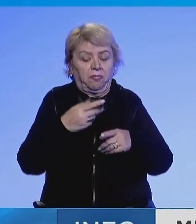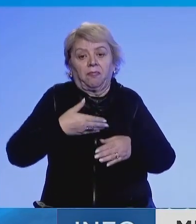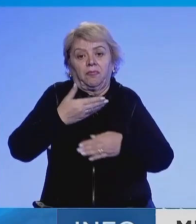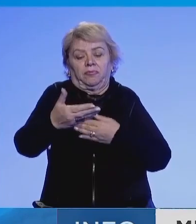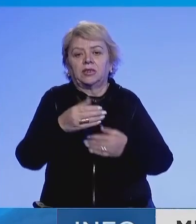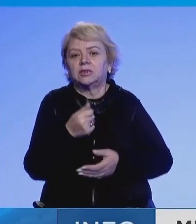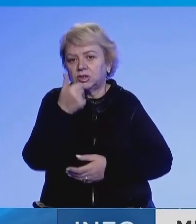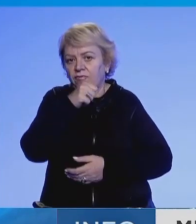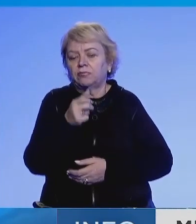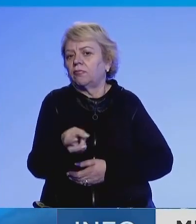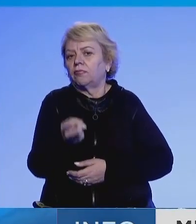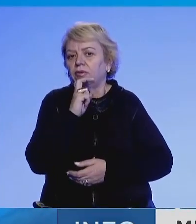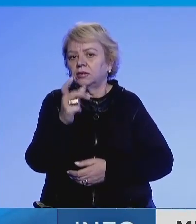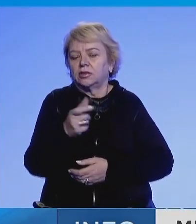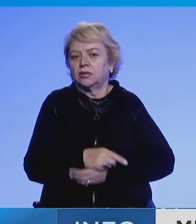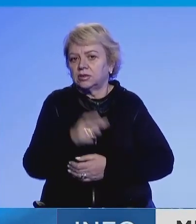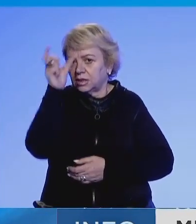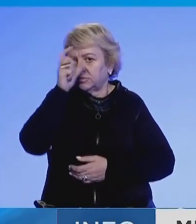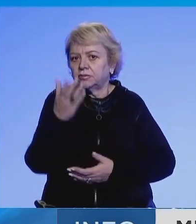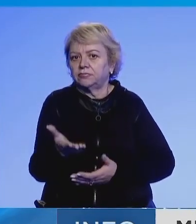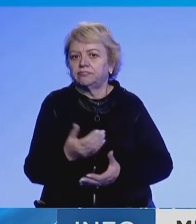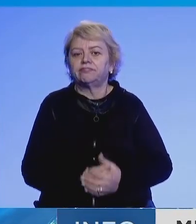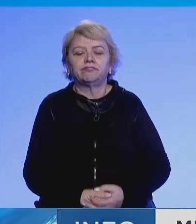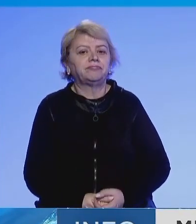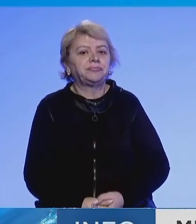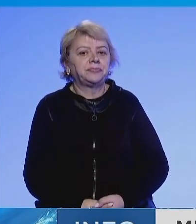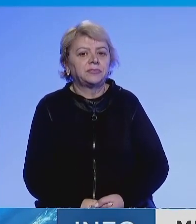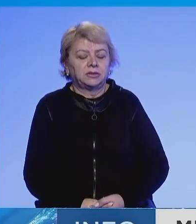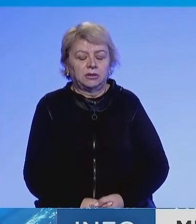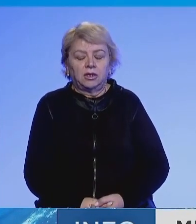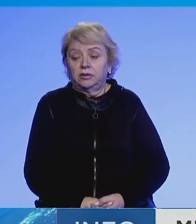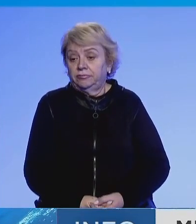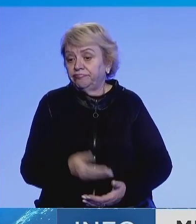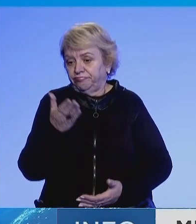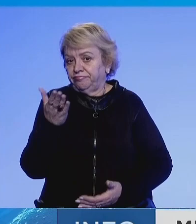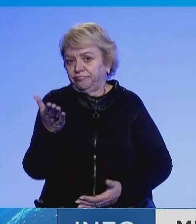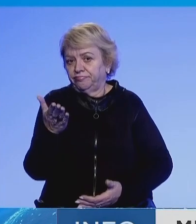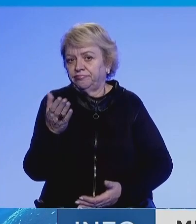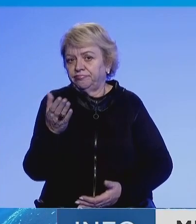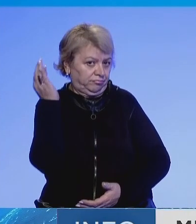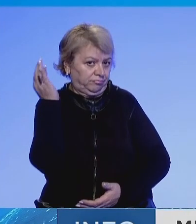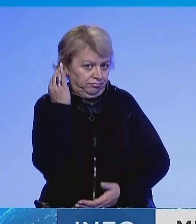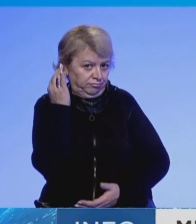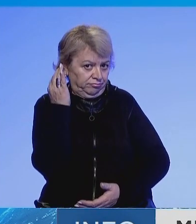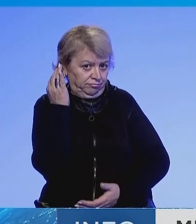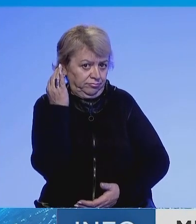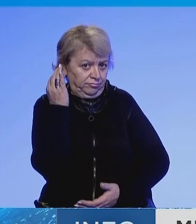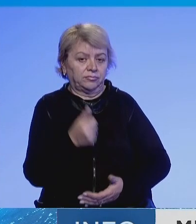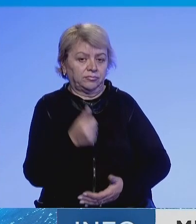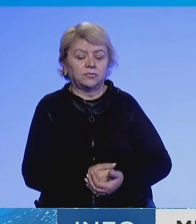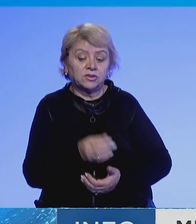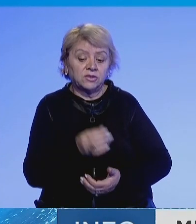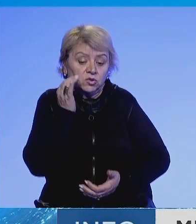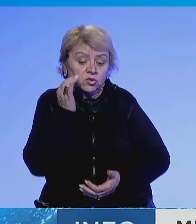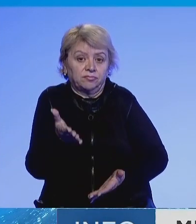cila ka qenë përgjigja e liderve të Serbis? Po, ajo që kemi dëgjuar në fakt këto